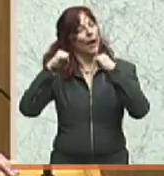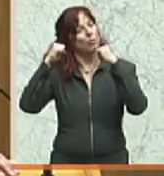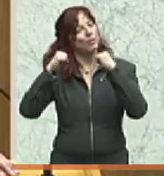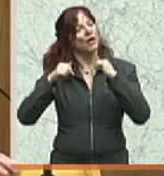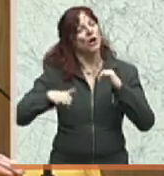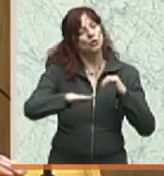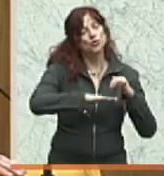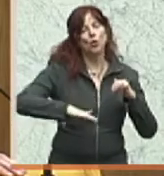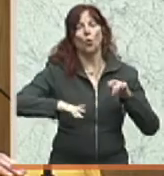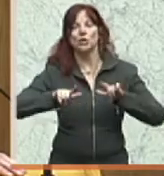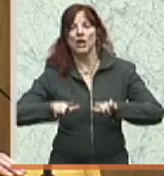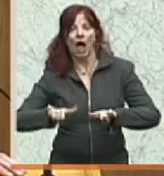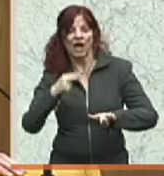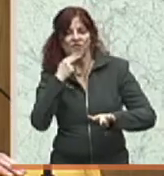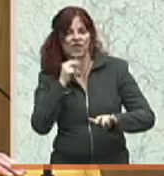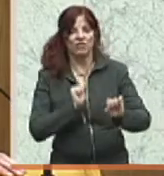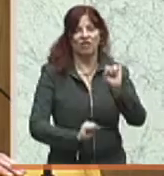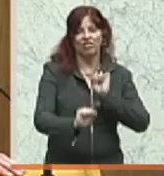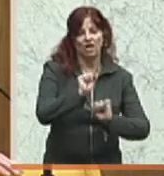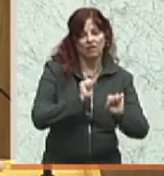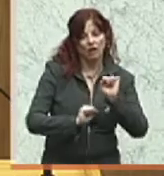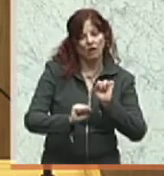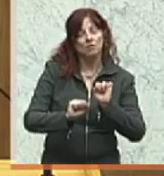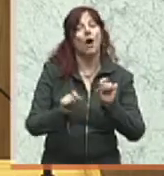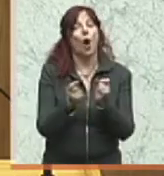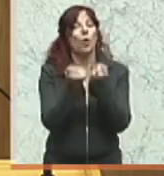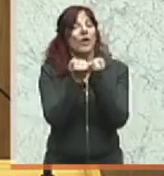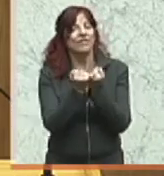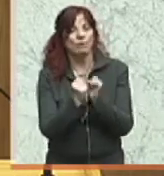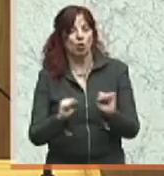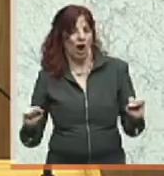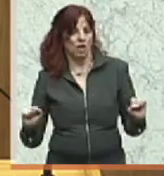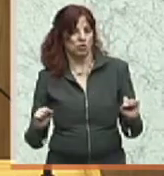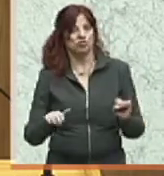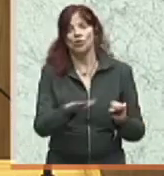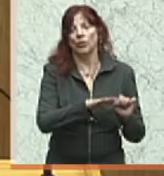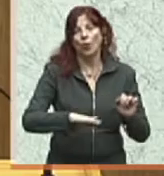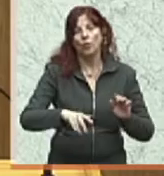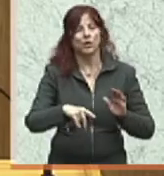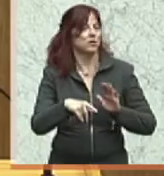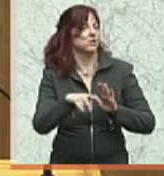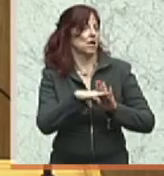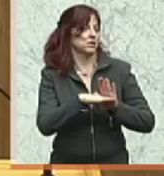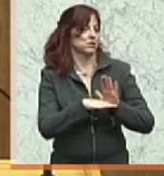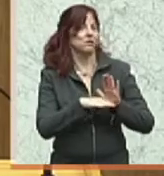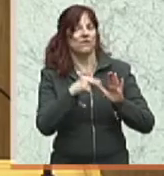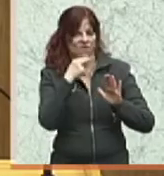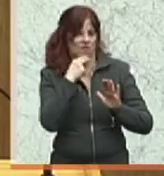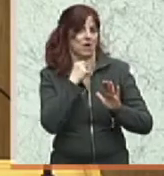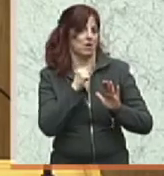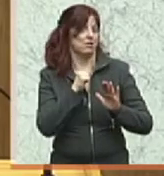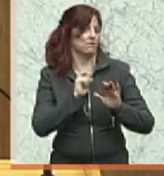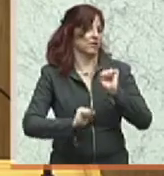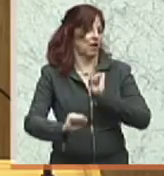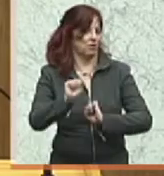demokratische Grundsätze zu erhalten. Denn was anderes, wenn nicht Widerstand, ist angesagt, wenn man